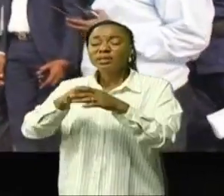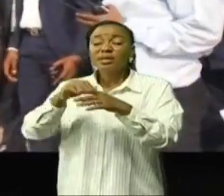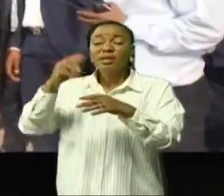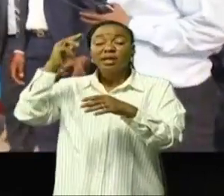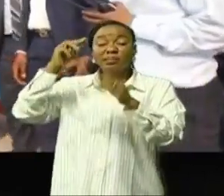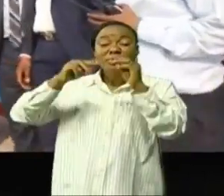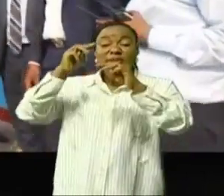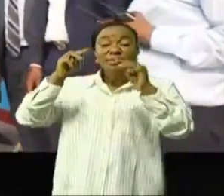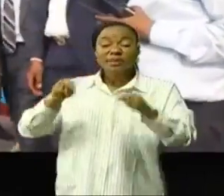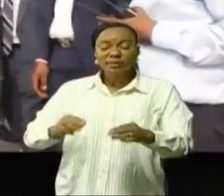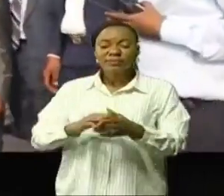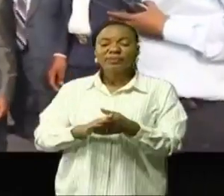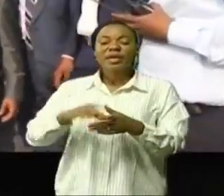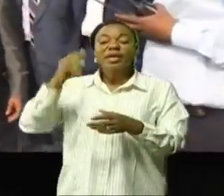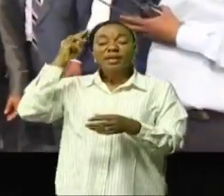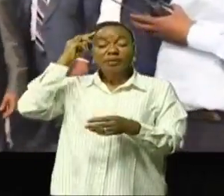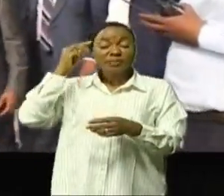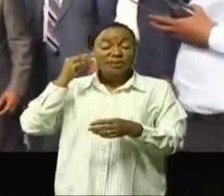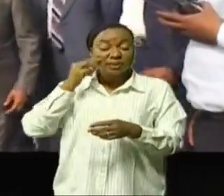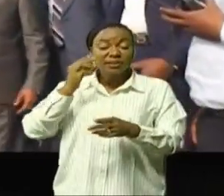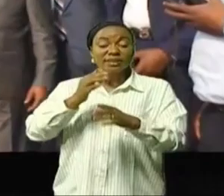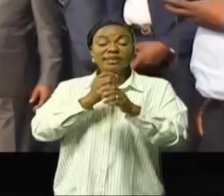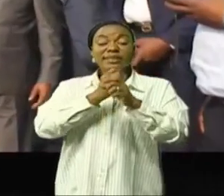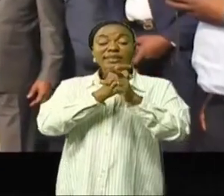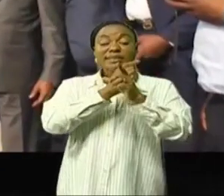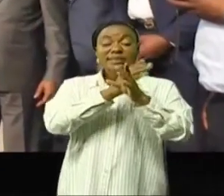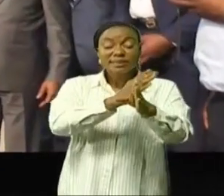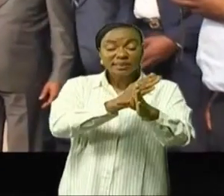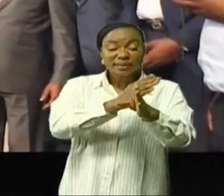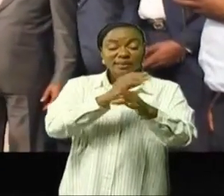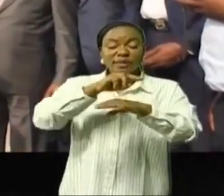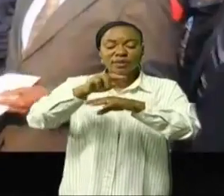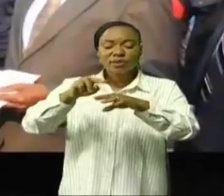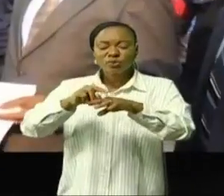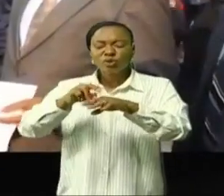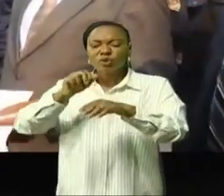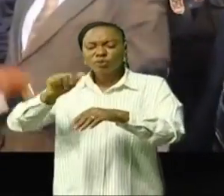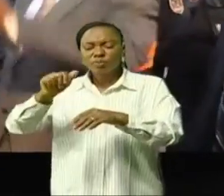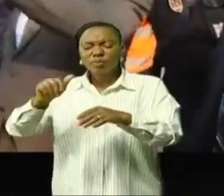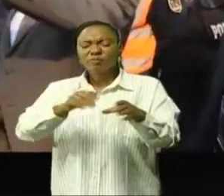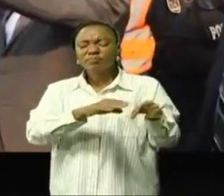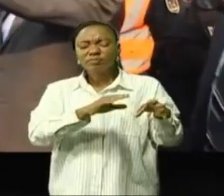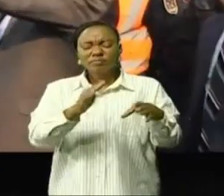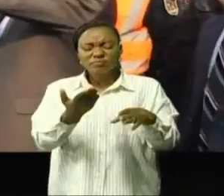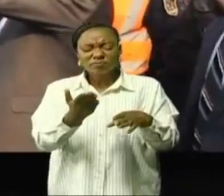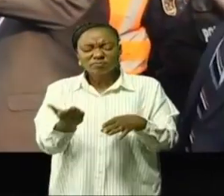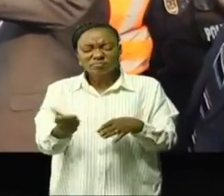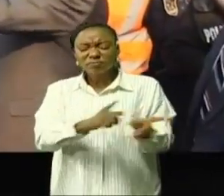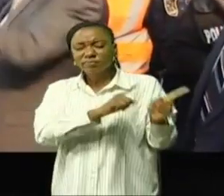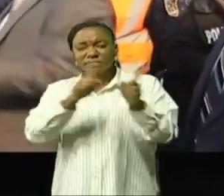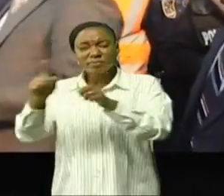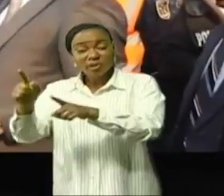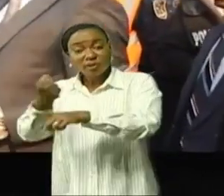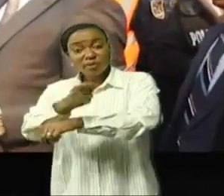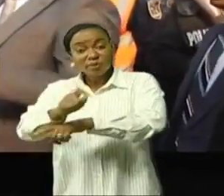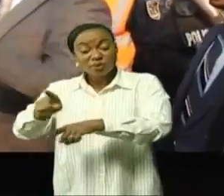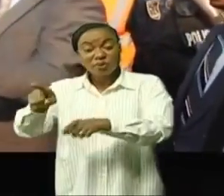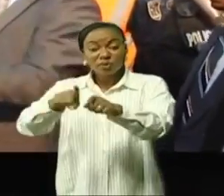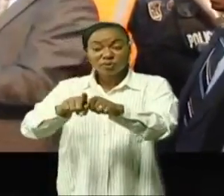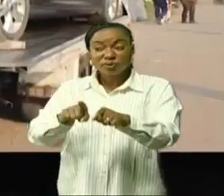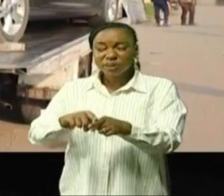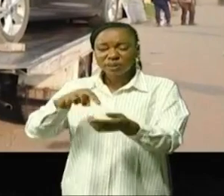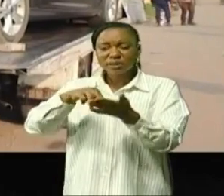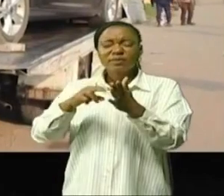Le ministre de la Sécurité nationale et de l'Ordre public s'est levé de son bureau pour se rendre compte de cette situation qu'il qualifie de